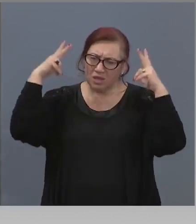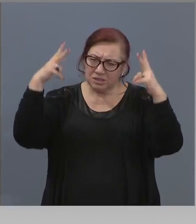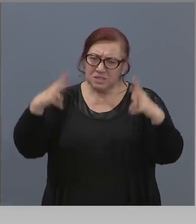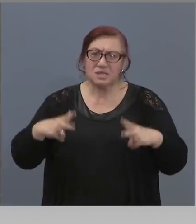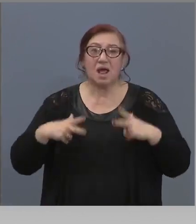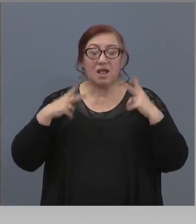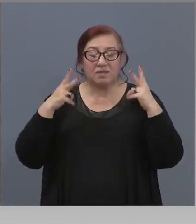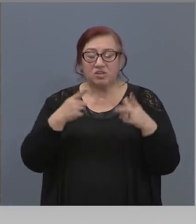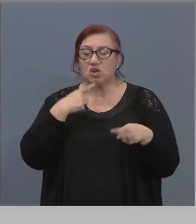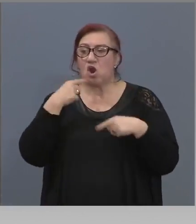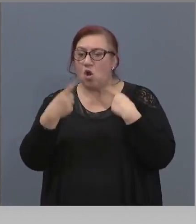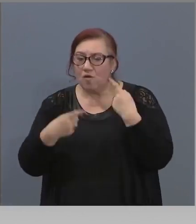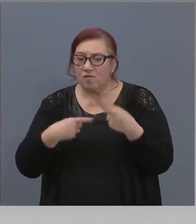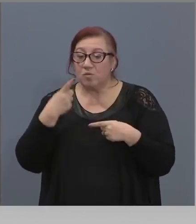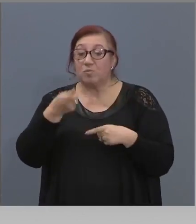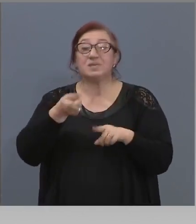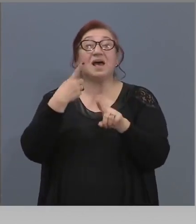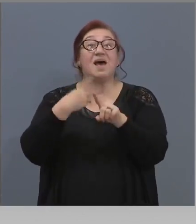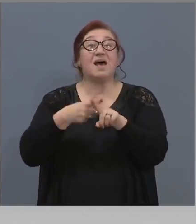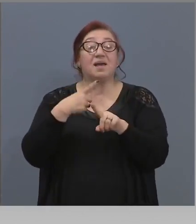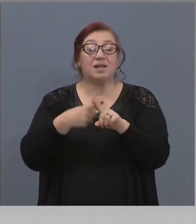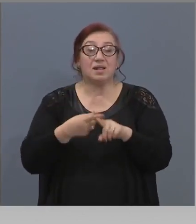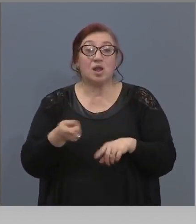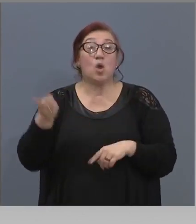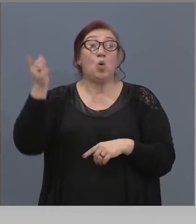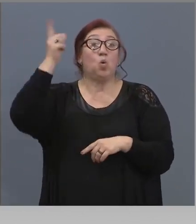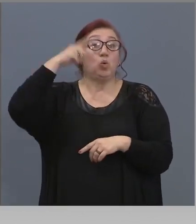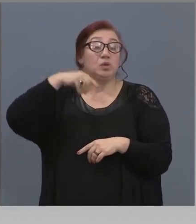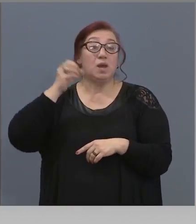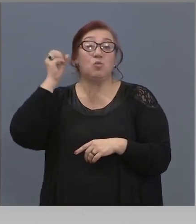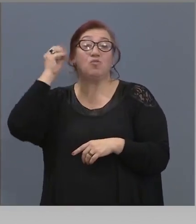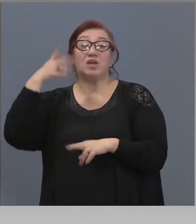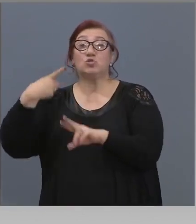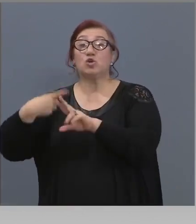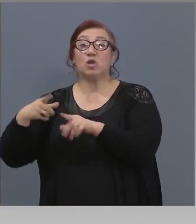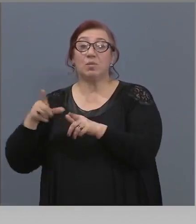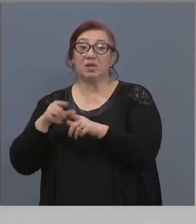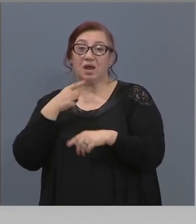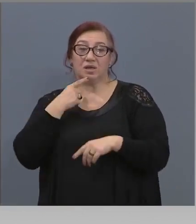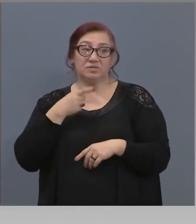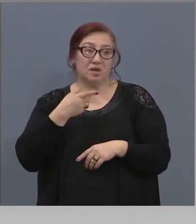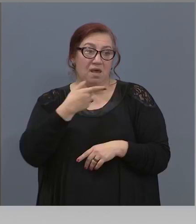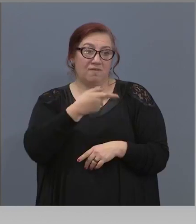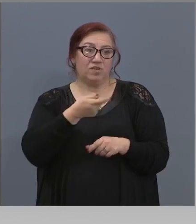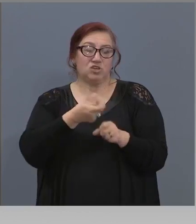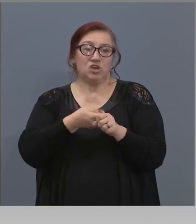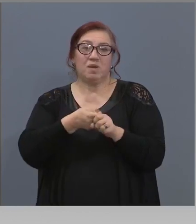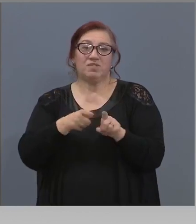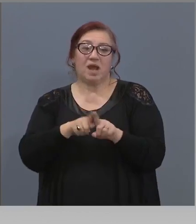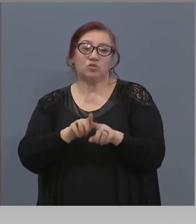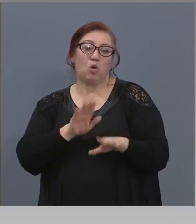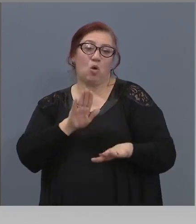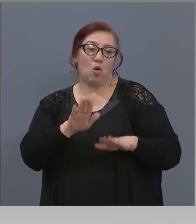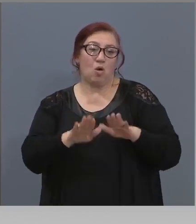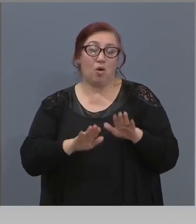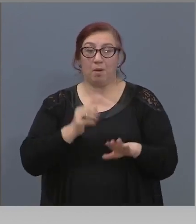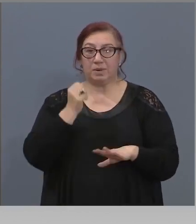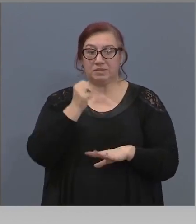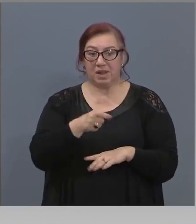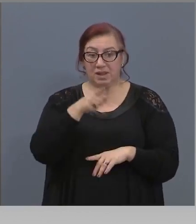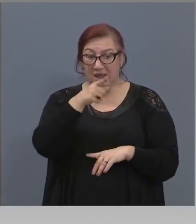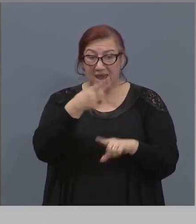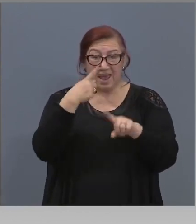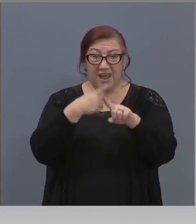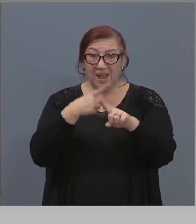за хинина. На другия ден професора Николай Младена ви каза, вие ще вършите престъпление. Това е забранено,